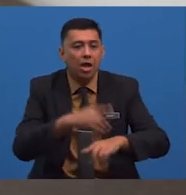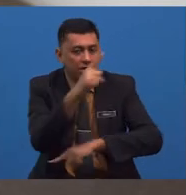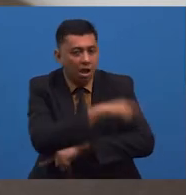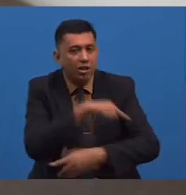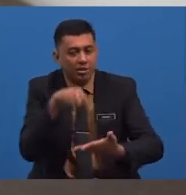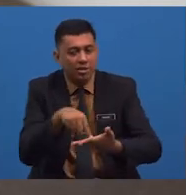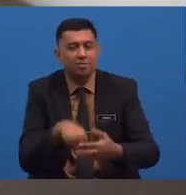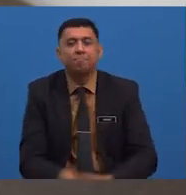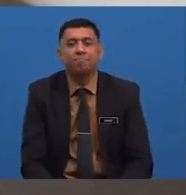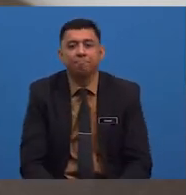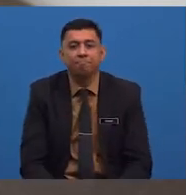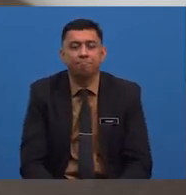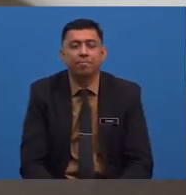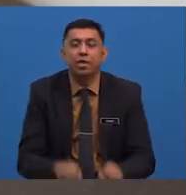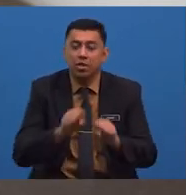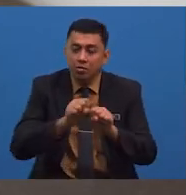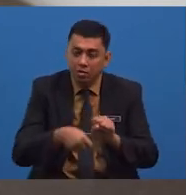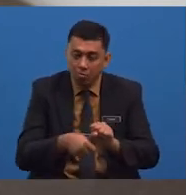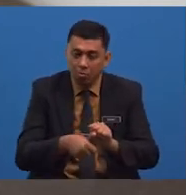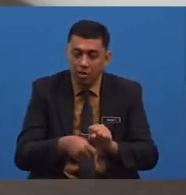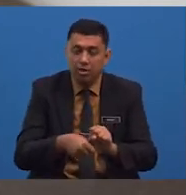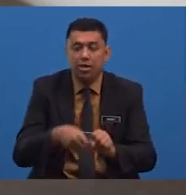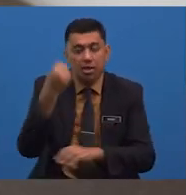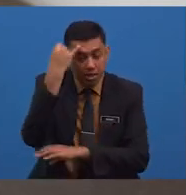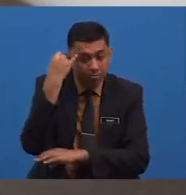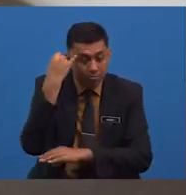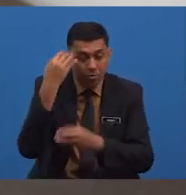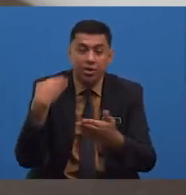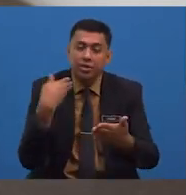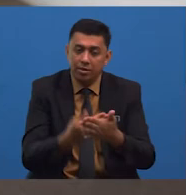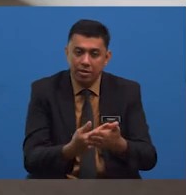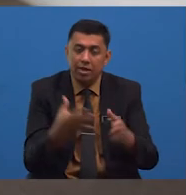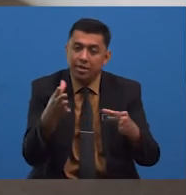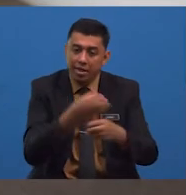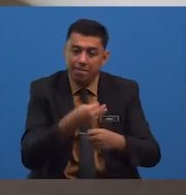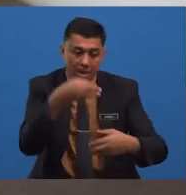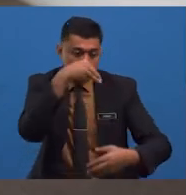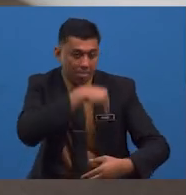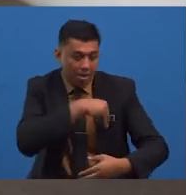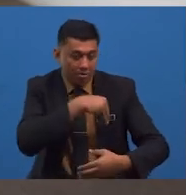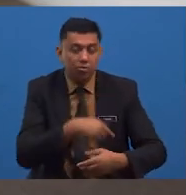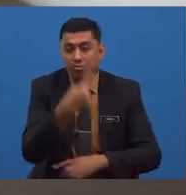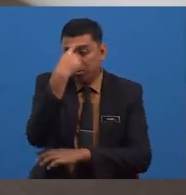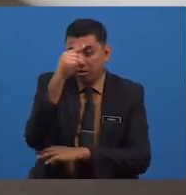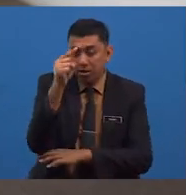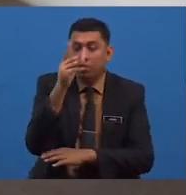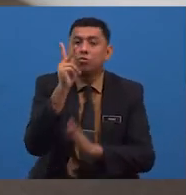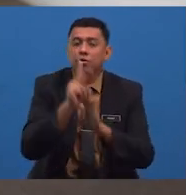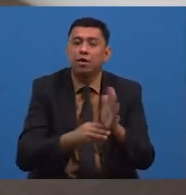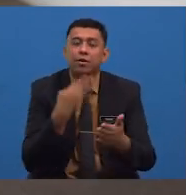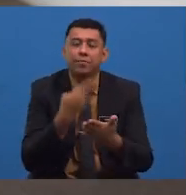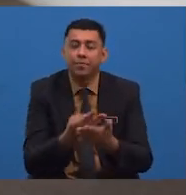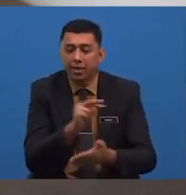hari ini. Semoga ilmu yang disampaikan dapat dimanfaatkan untuk